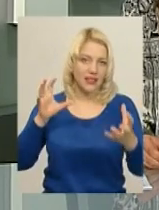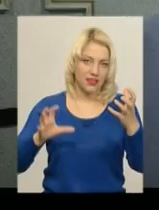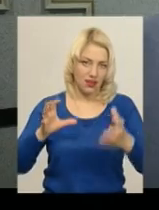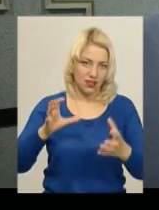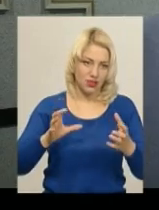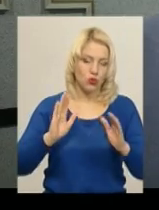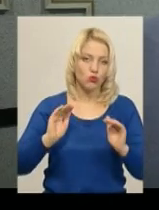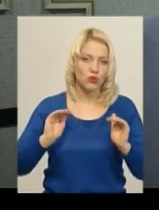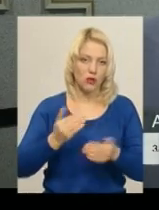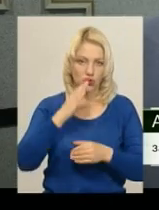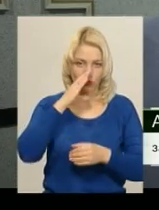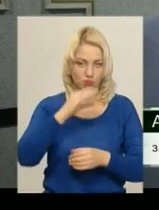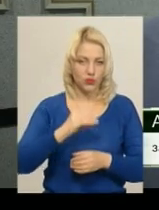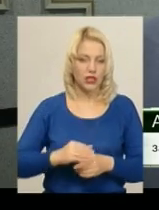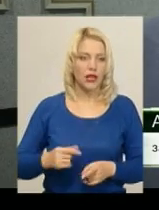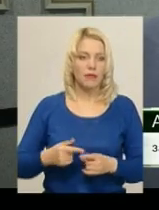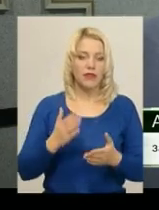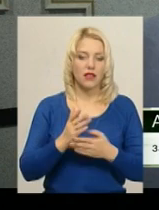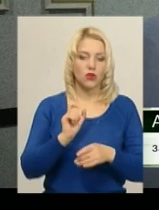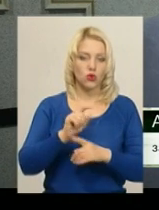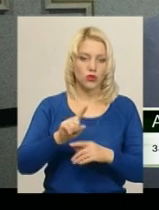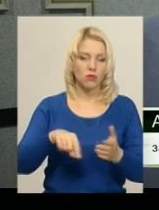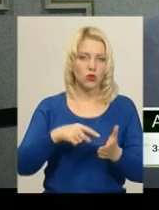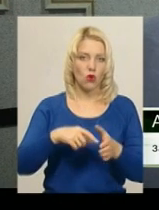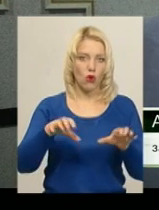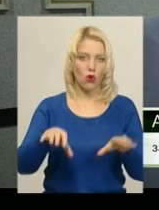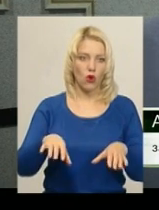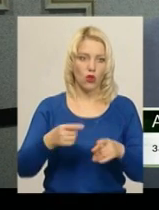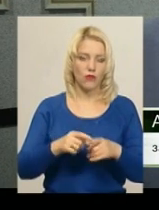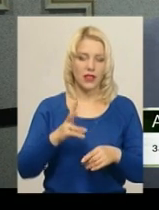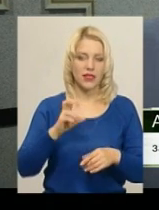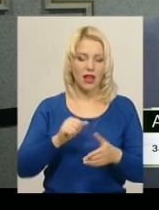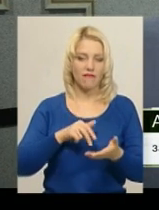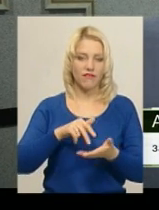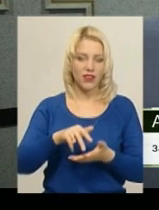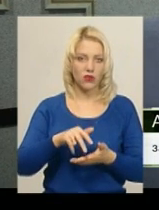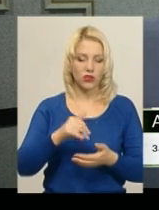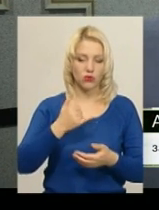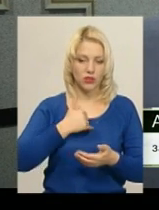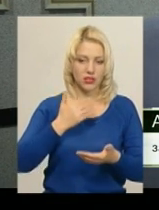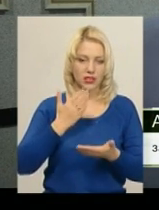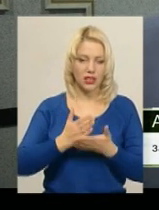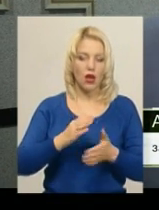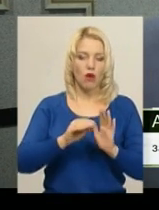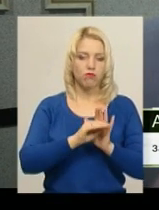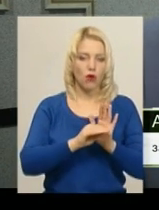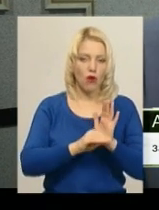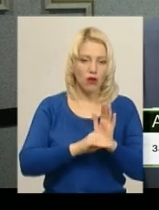Є доручення міського голови, в нас же на виході програма алгоритм